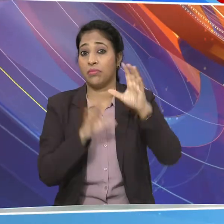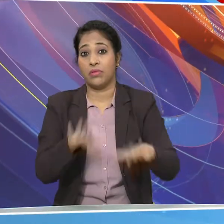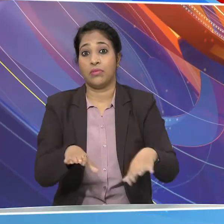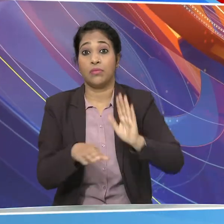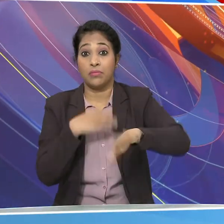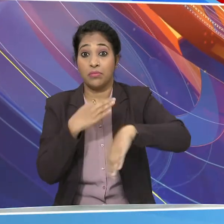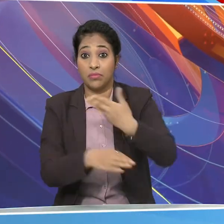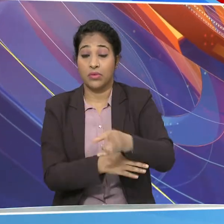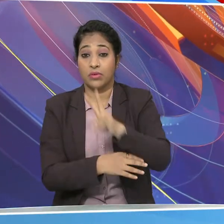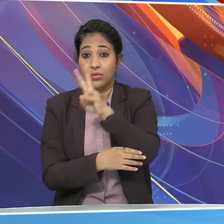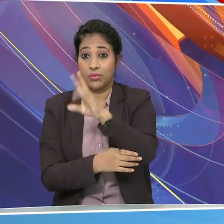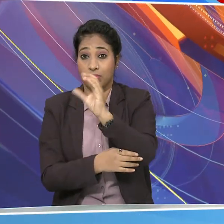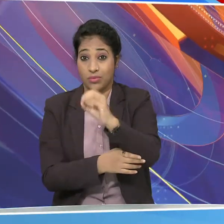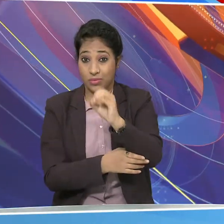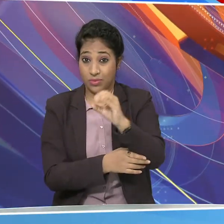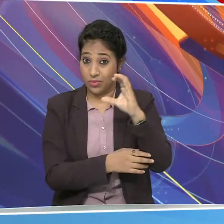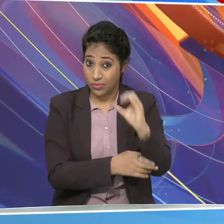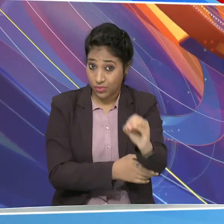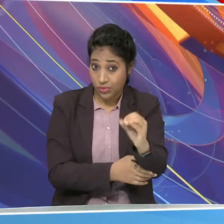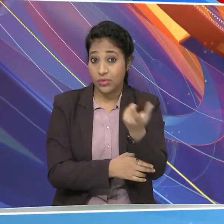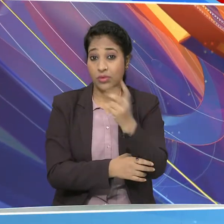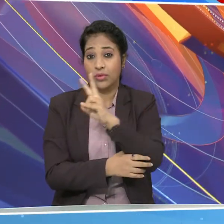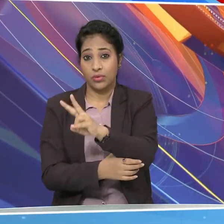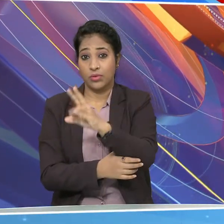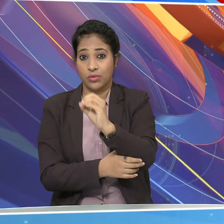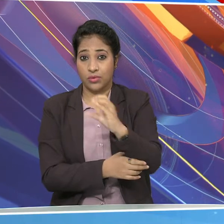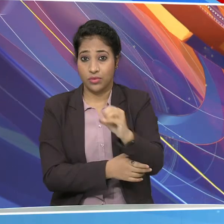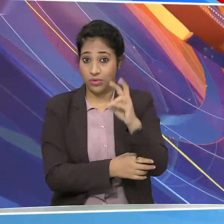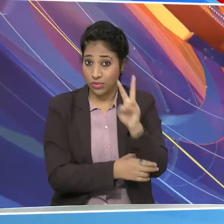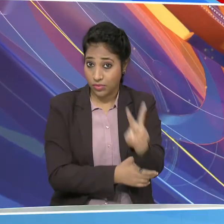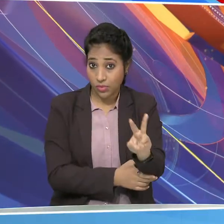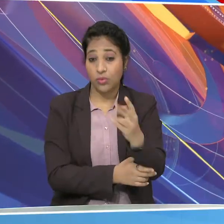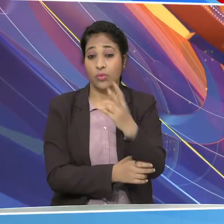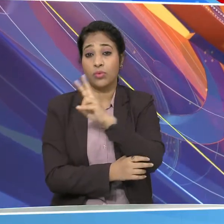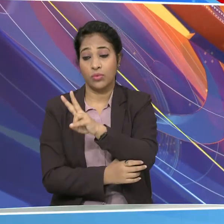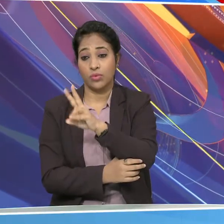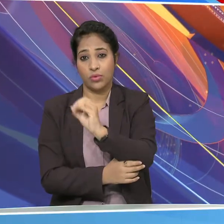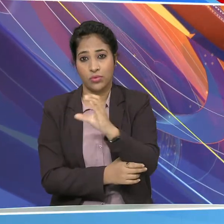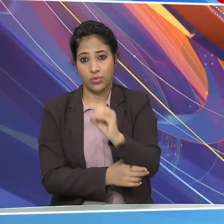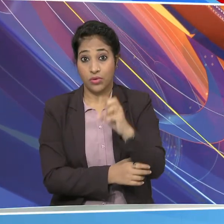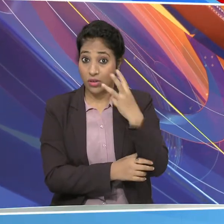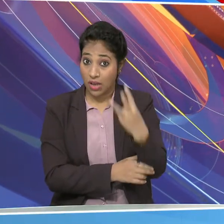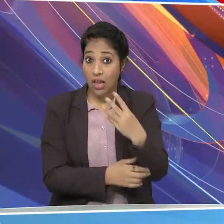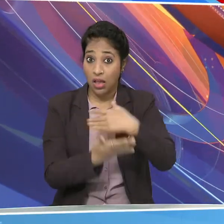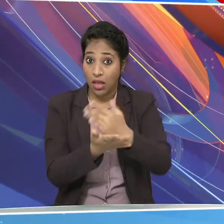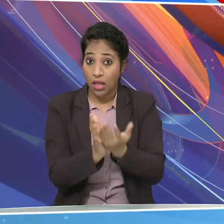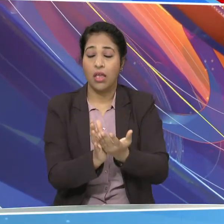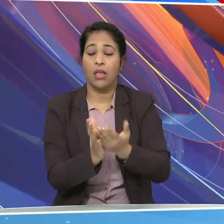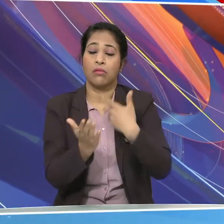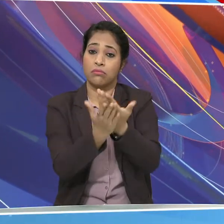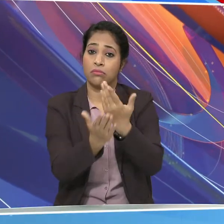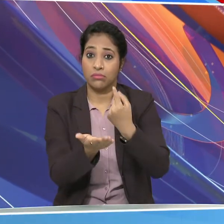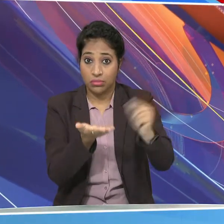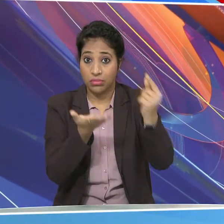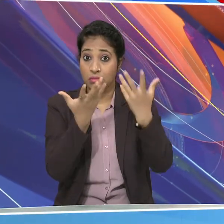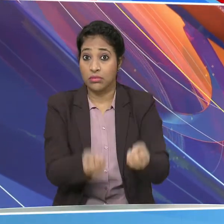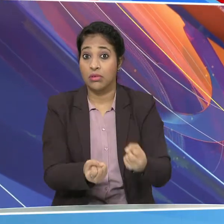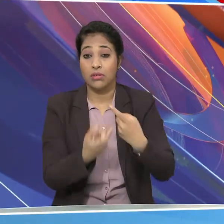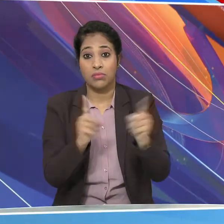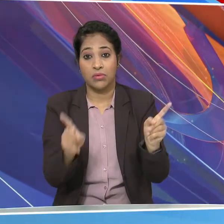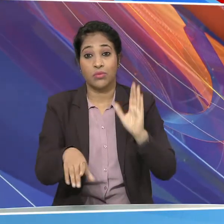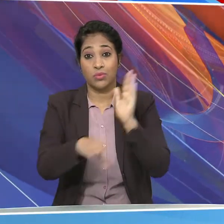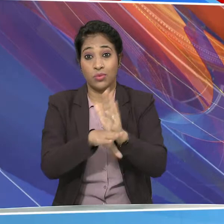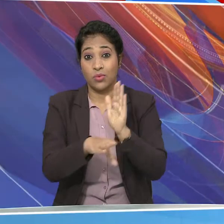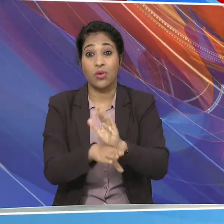और 2003 में भी विधे को पारत कराने की कोशिशें की गई लेकिन कॉंग्रस लेफ्ट के